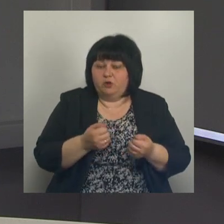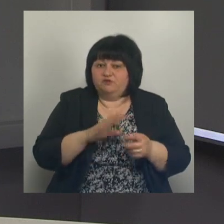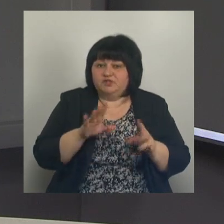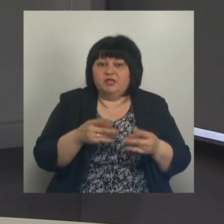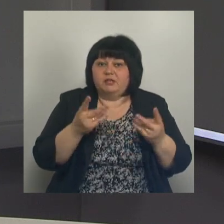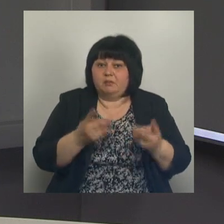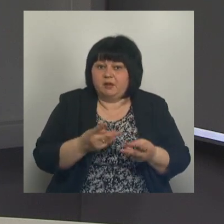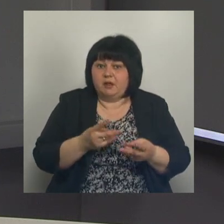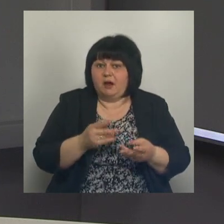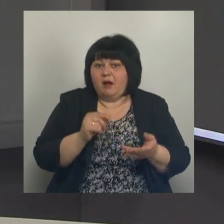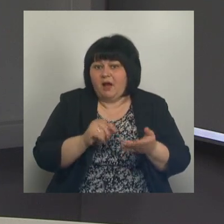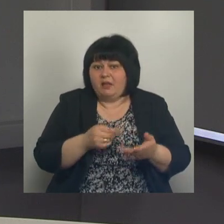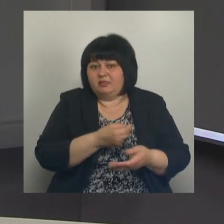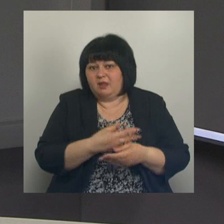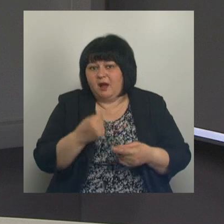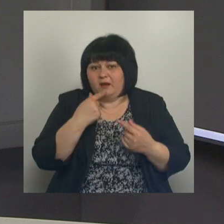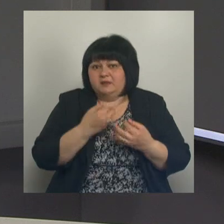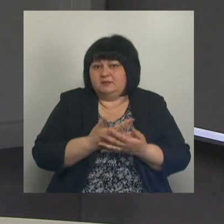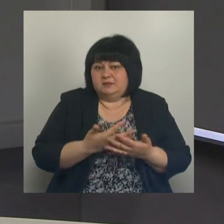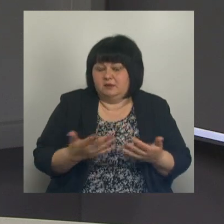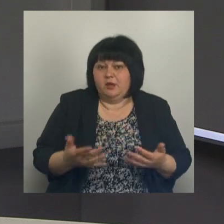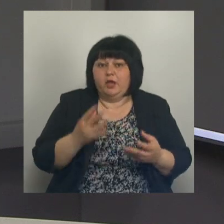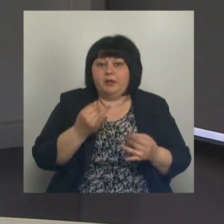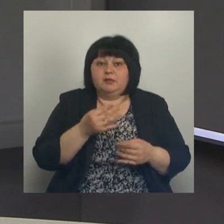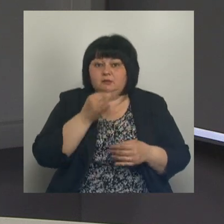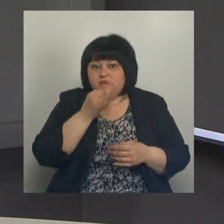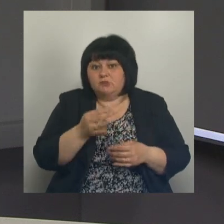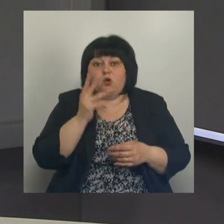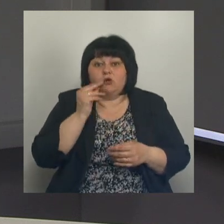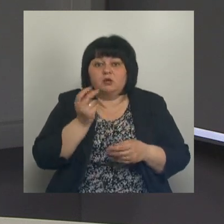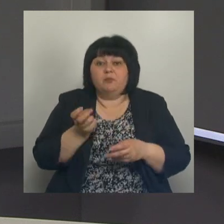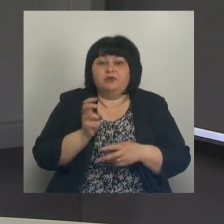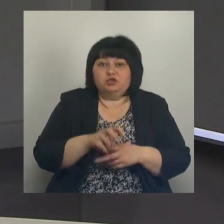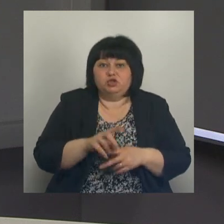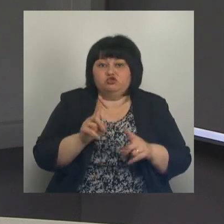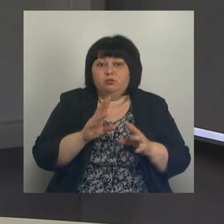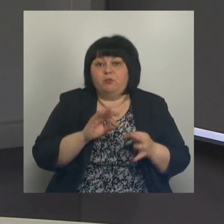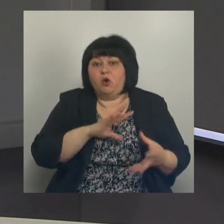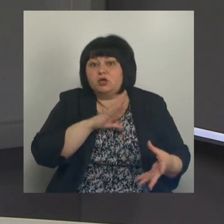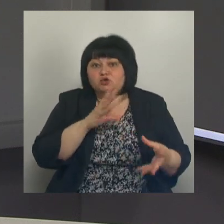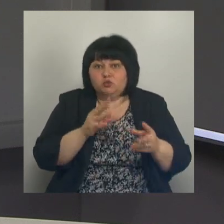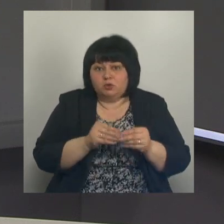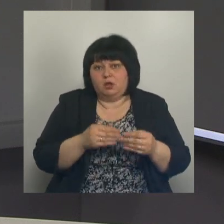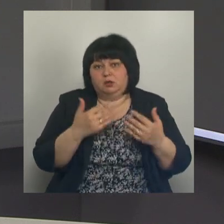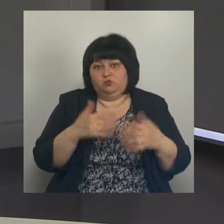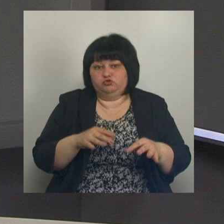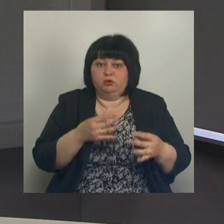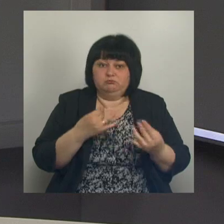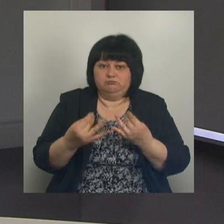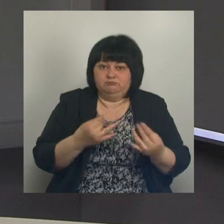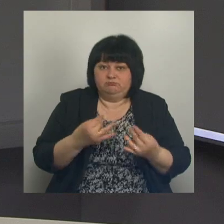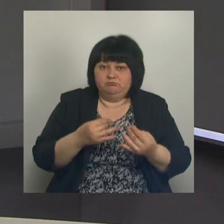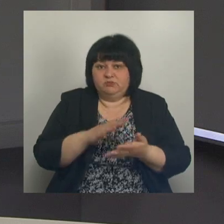необходимые анализы и ориентируют, когда он должен прийти к врачу, чтобы тот по результатам уже с ним дальше